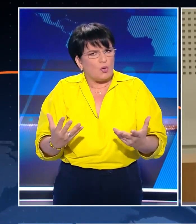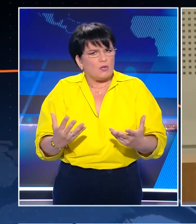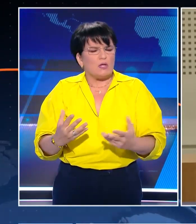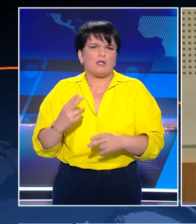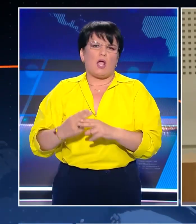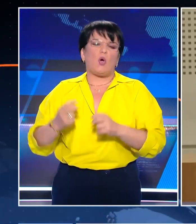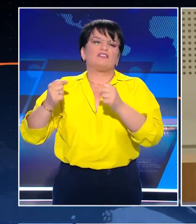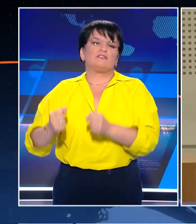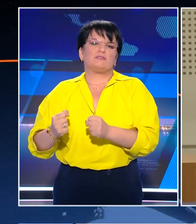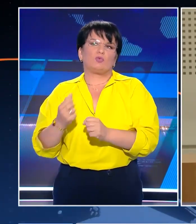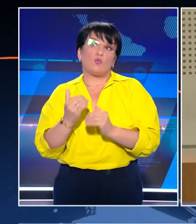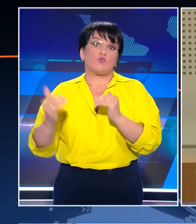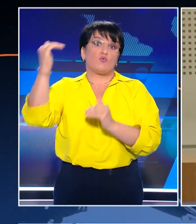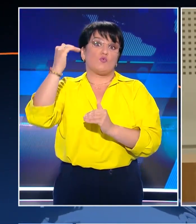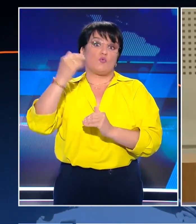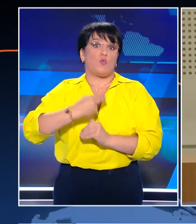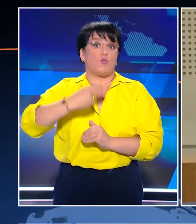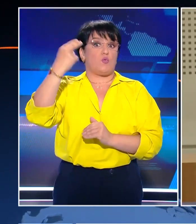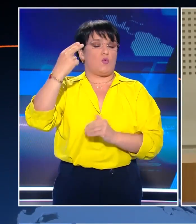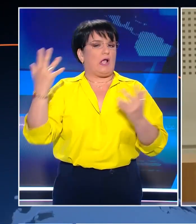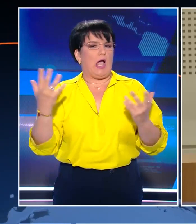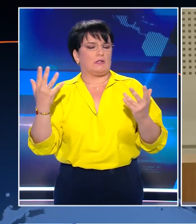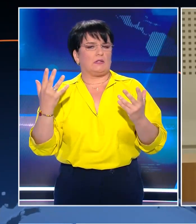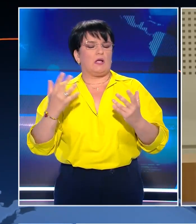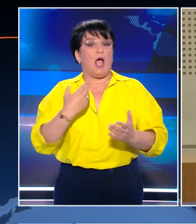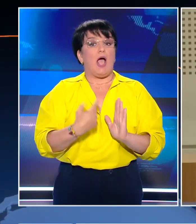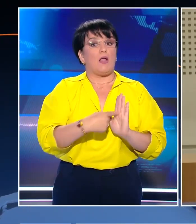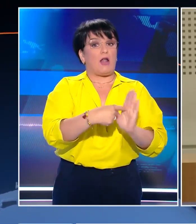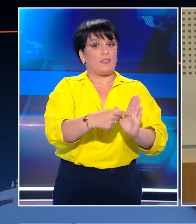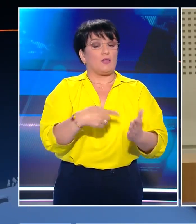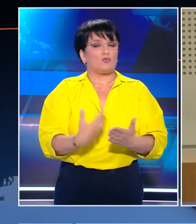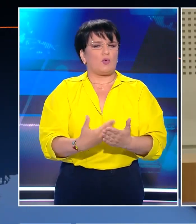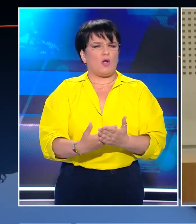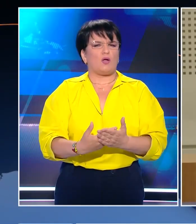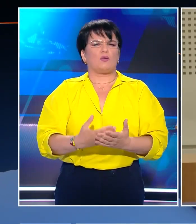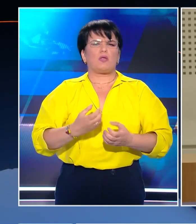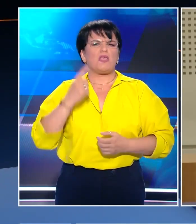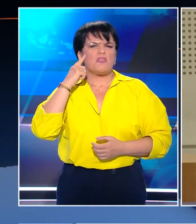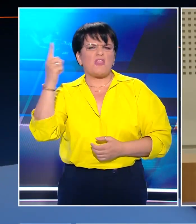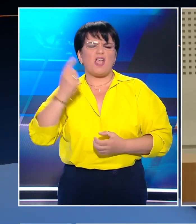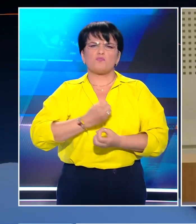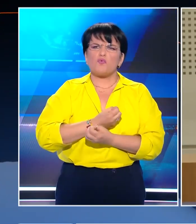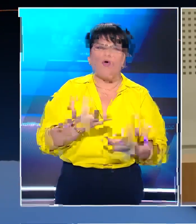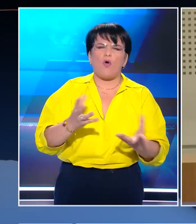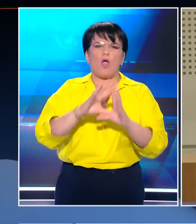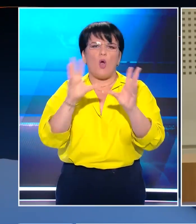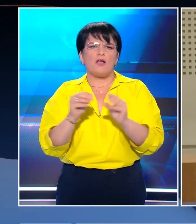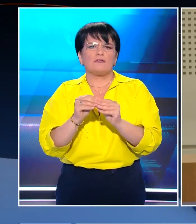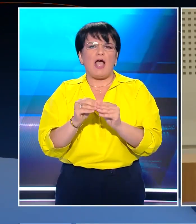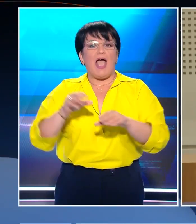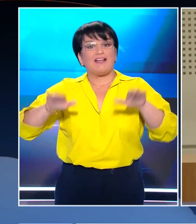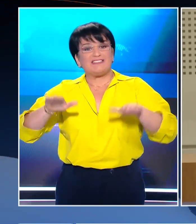αξιώματα. Να αποδείξω, ότι η μάχη για τις ιδέες και η προσφορά δεν ορίζεται